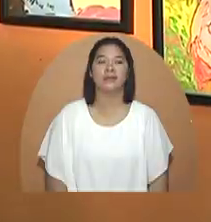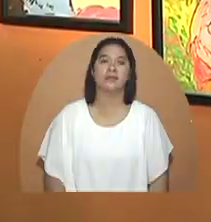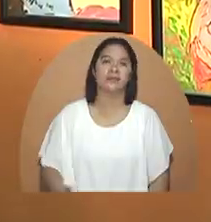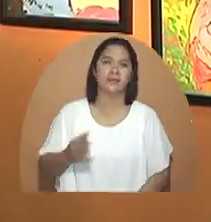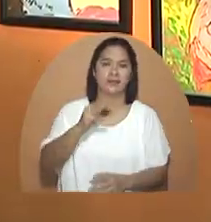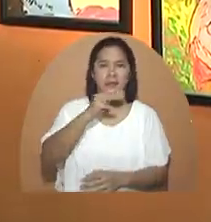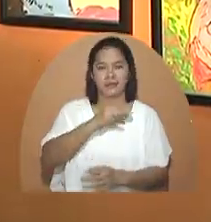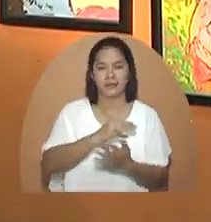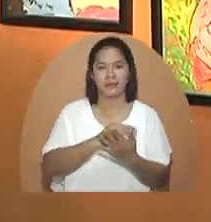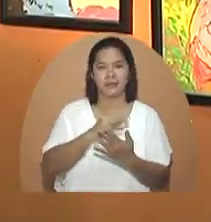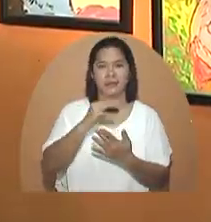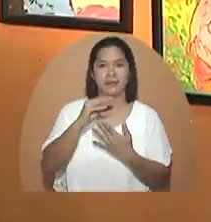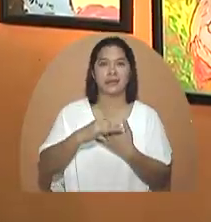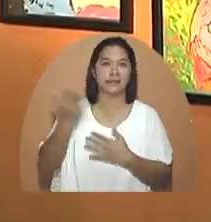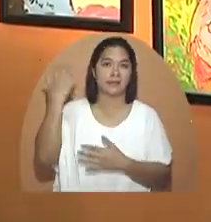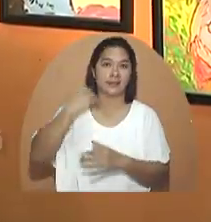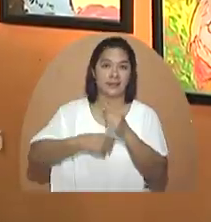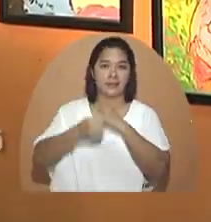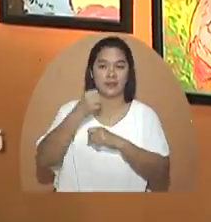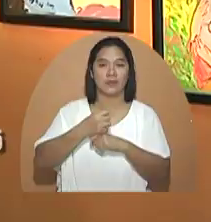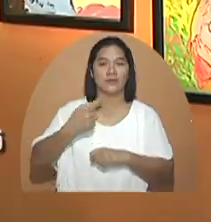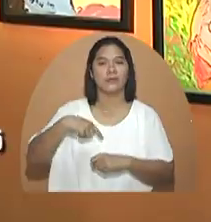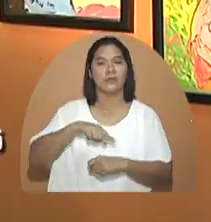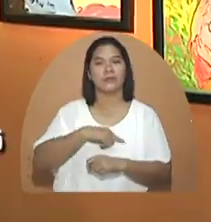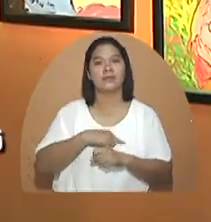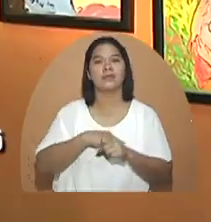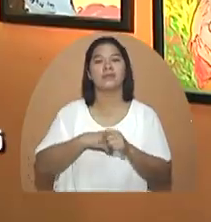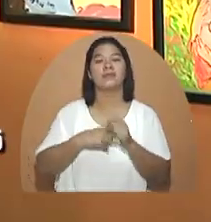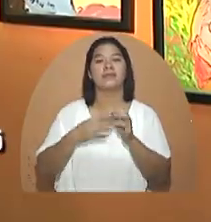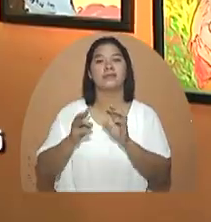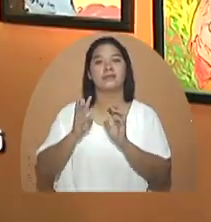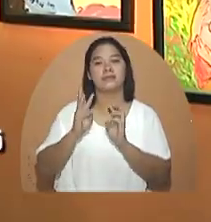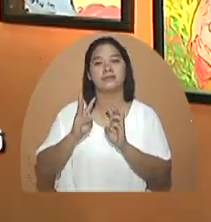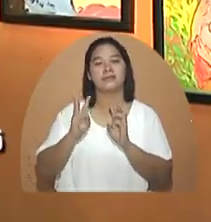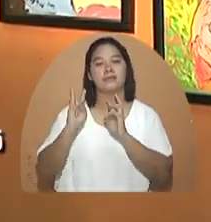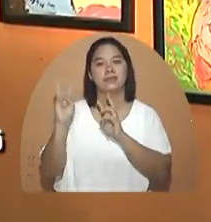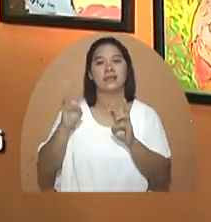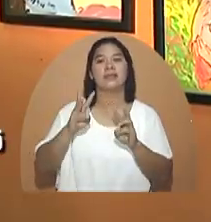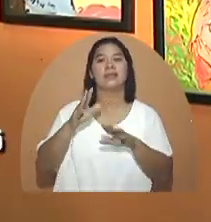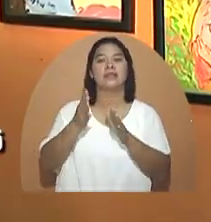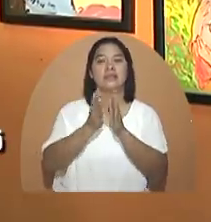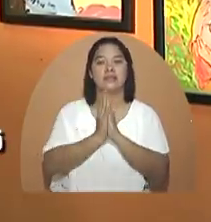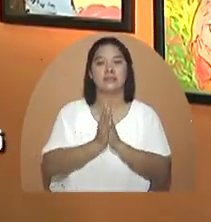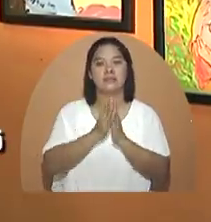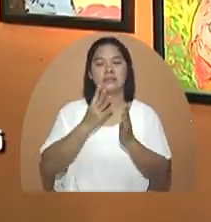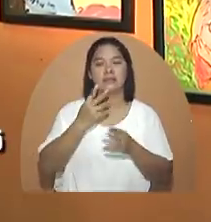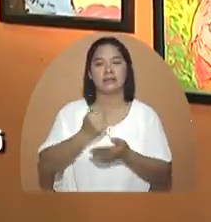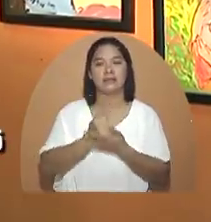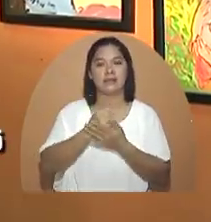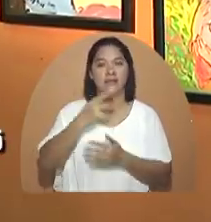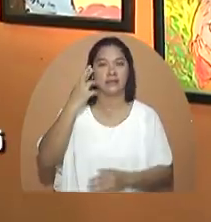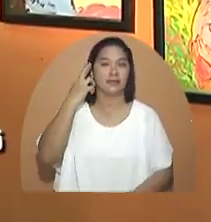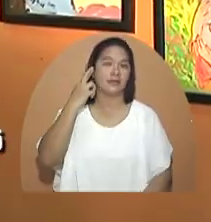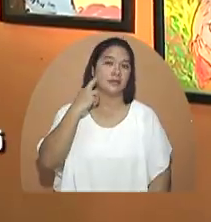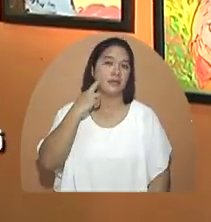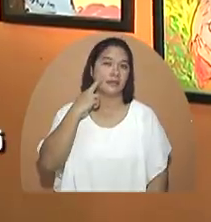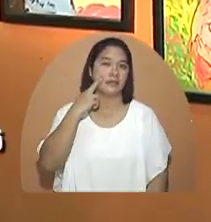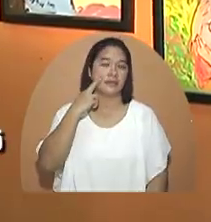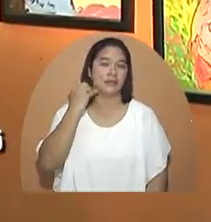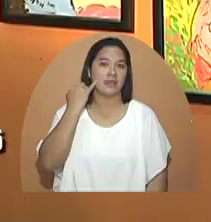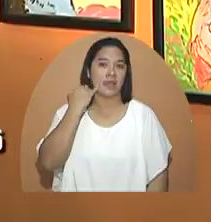Mayroon na nakaraang taon ang itapok natin dito sa ating programa ang panawagan ni Rosamia Joseph.